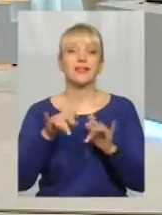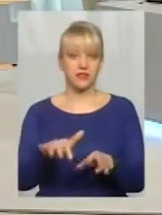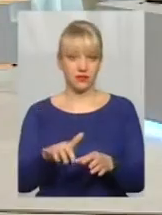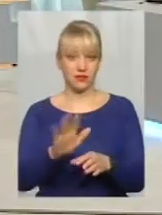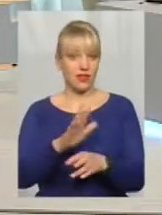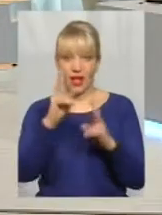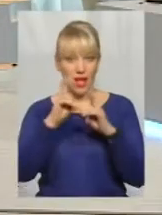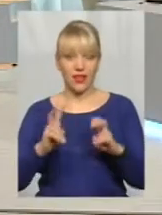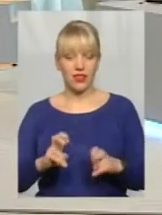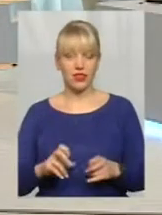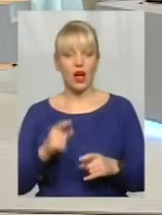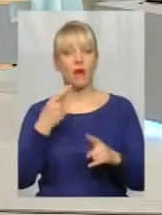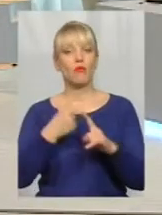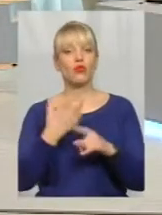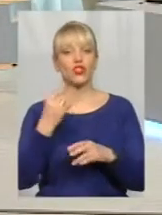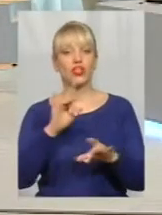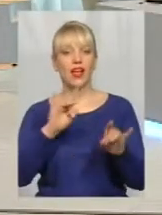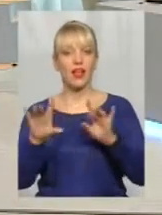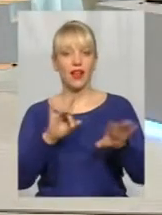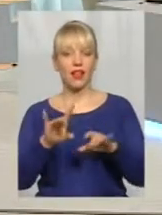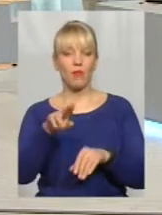А плюс ще реклама по телевізору.